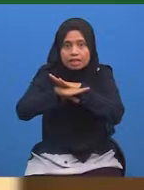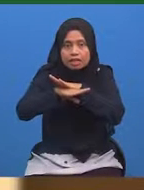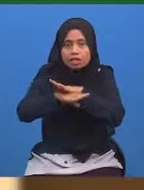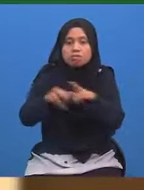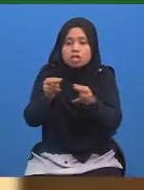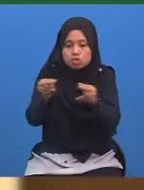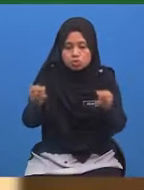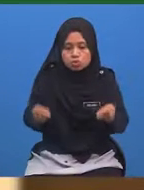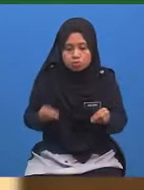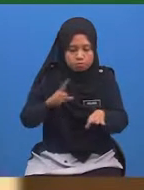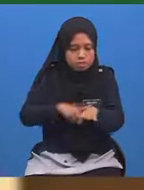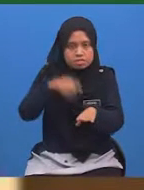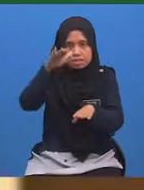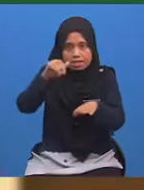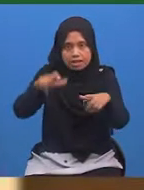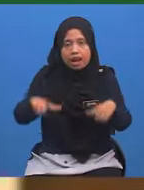masa yang berbeza